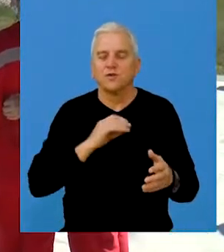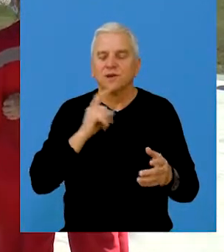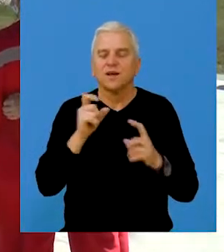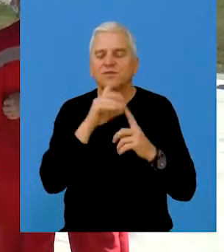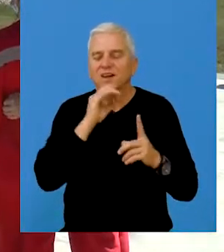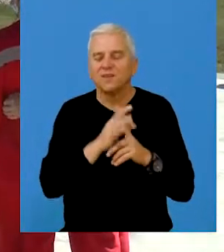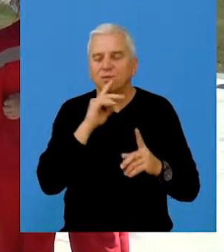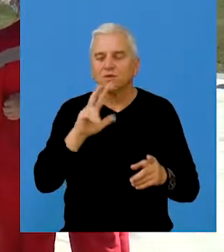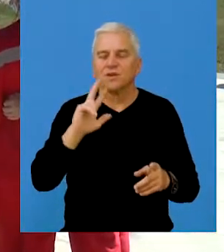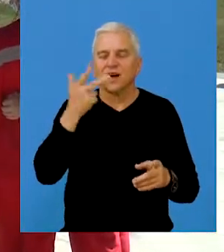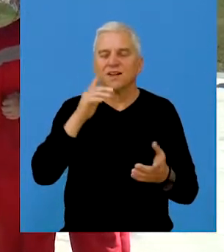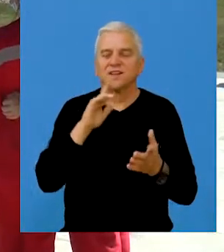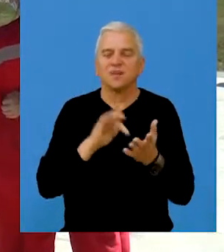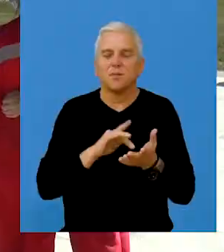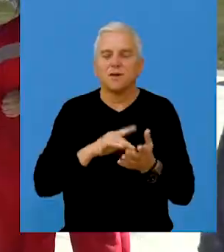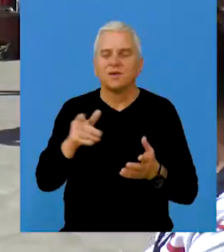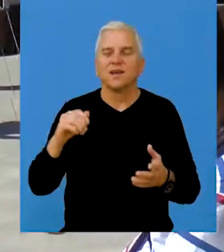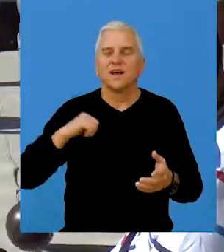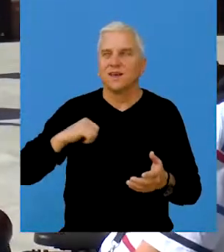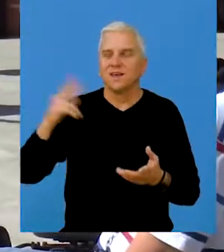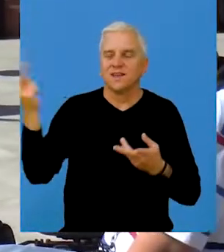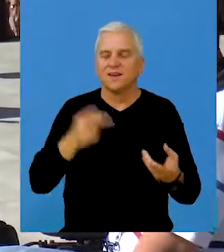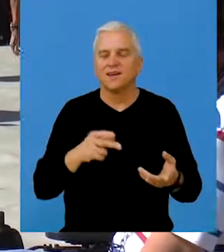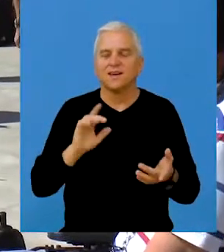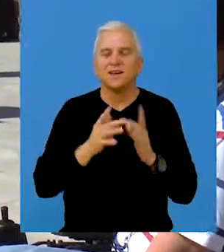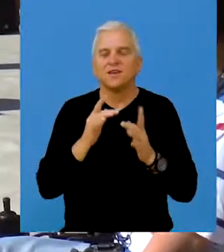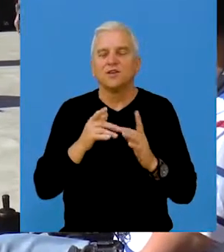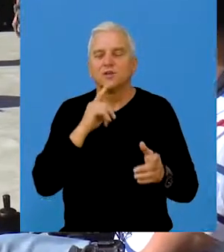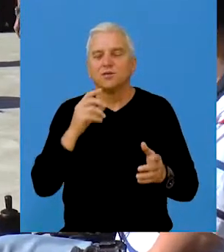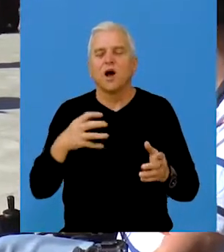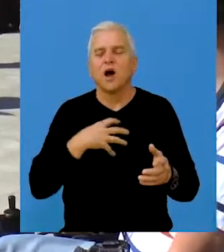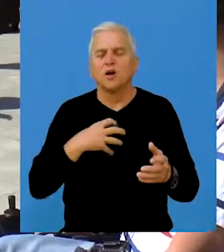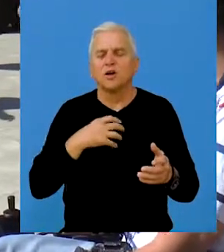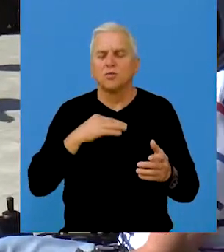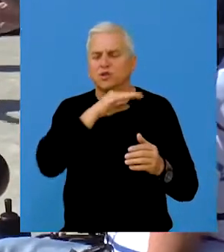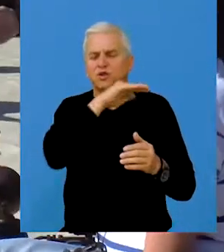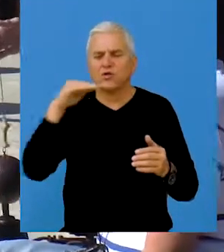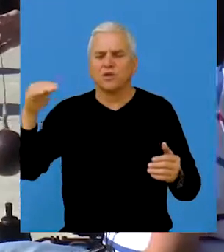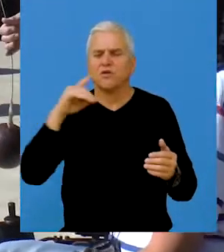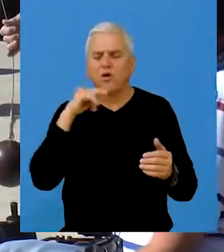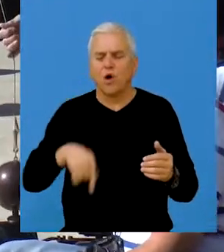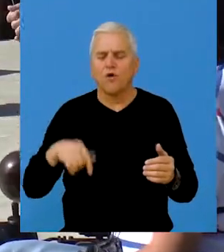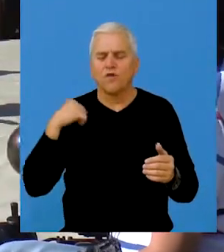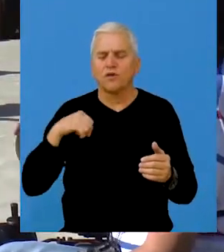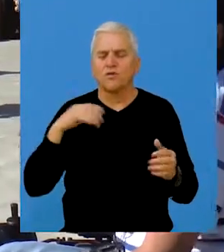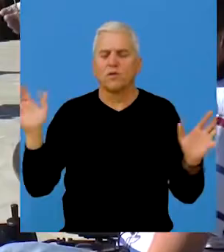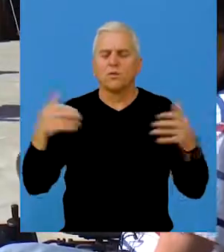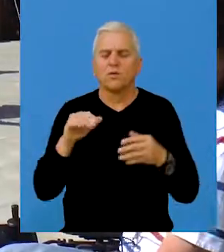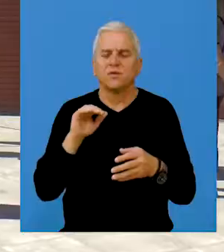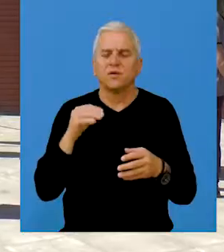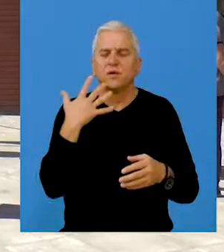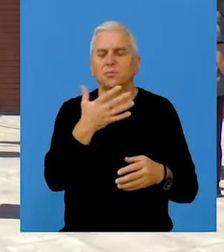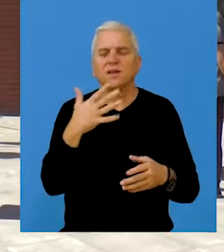iz Fenix Plusa, a treće pripalo takmičarima iz Kikinde. Riječ je o takmičenju republičkog ranga, koje je ove godine